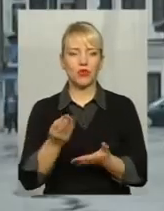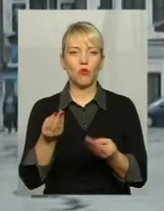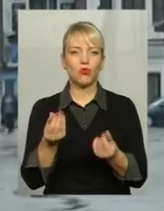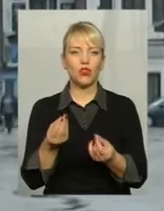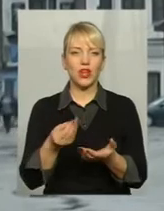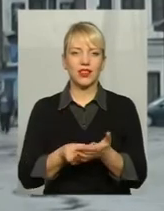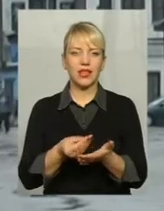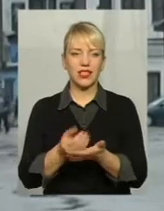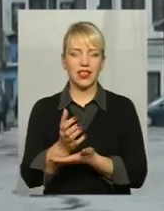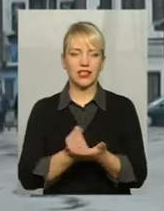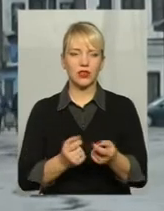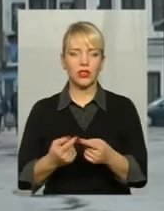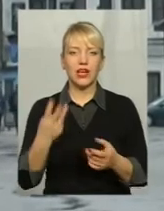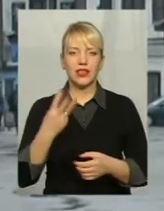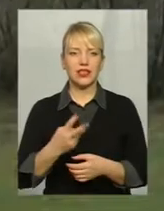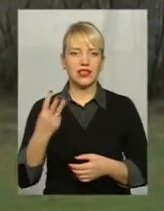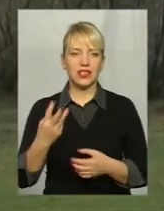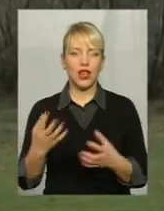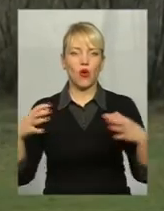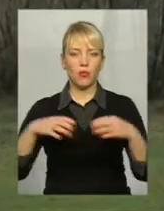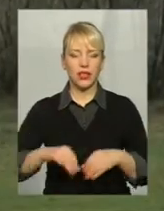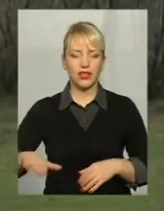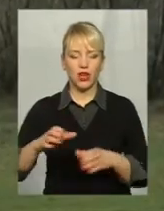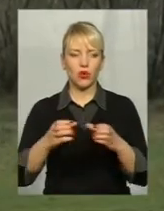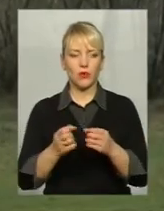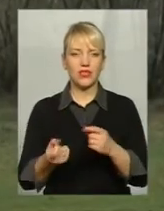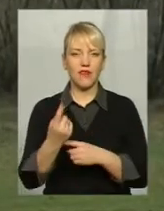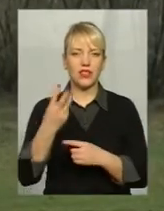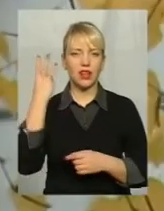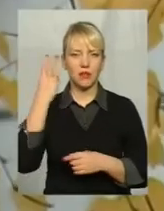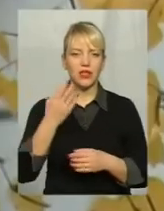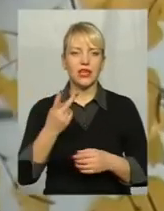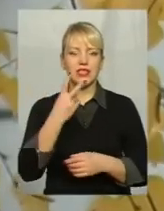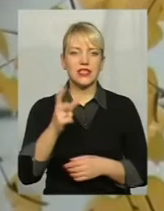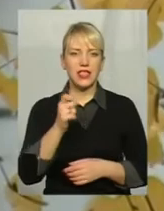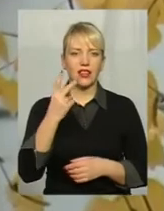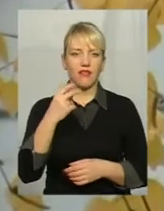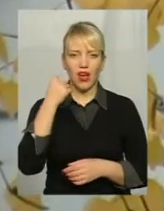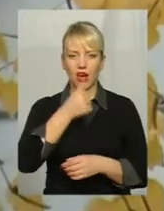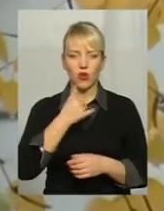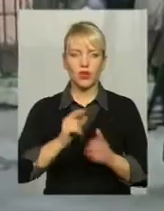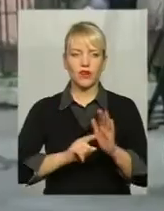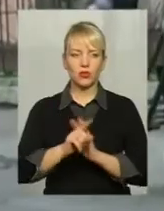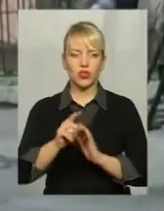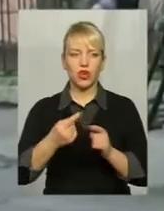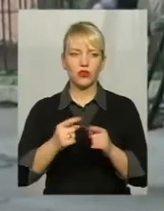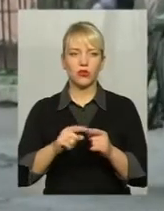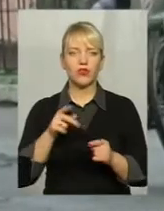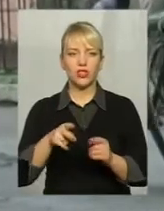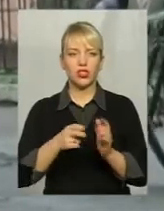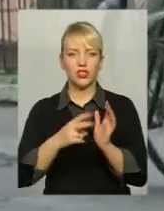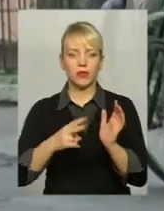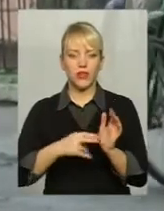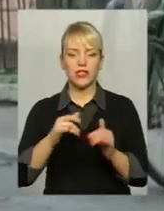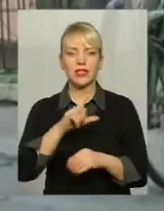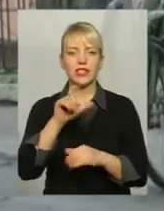33 об'єднаних тергромади з'явилися на Хмельниччині за два роки Від початку 2017-го на розвиток інфраструктури вони отримали від